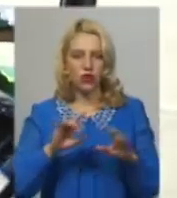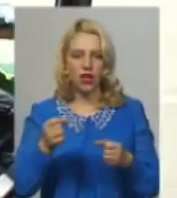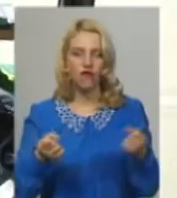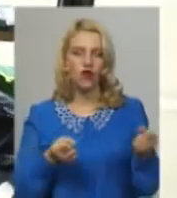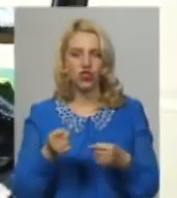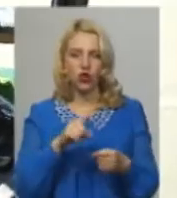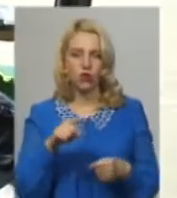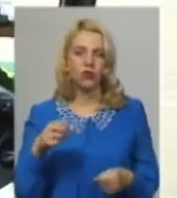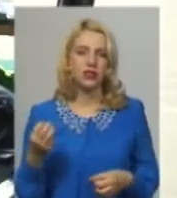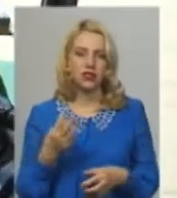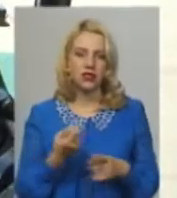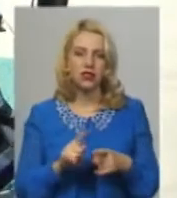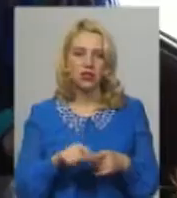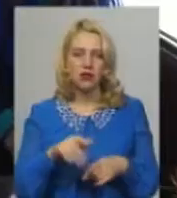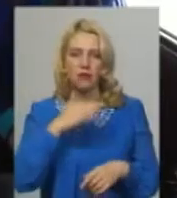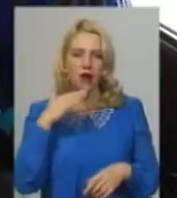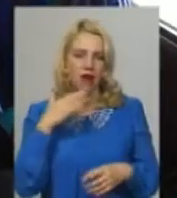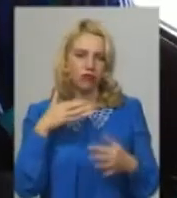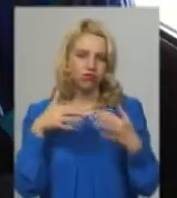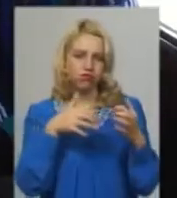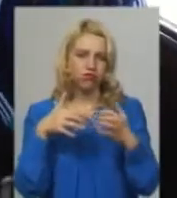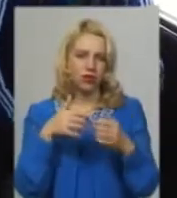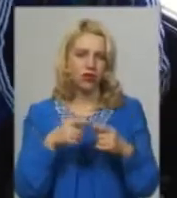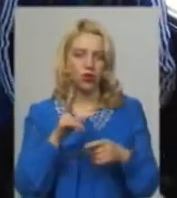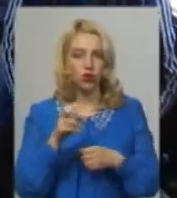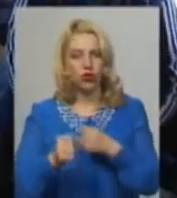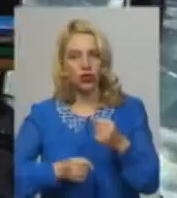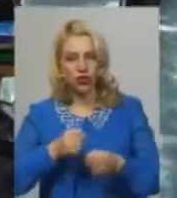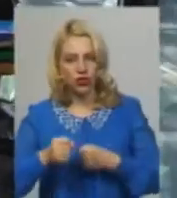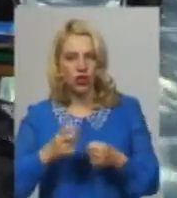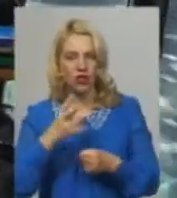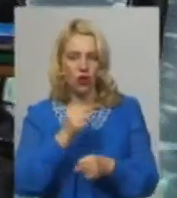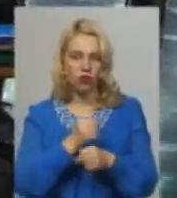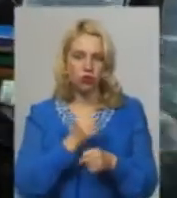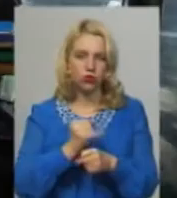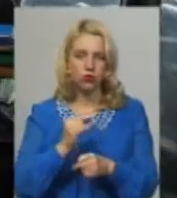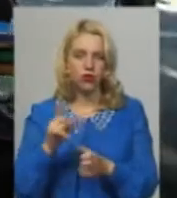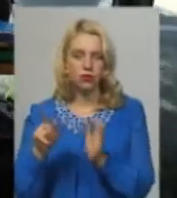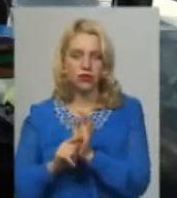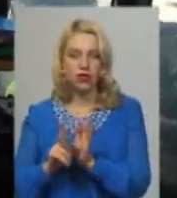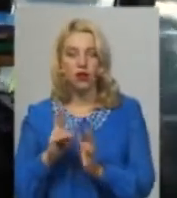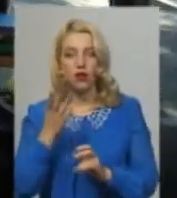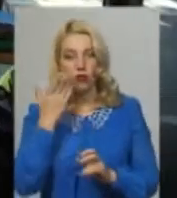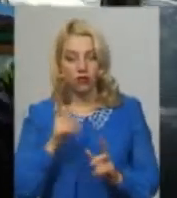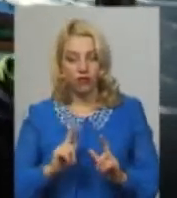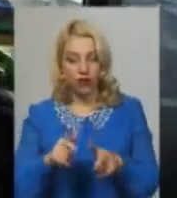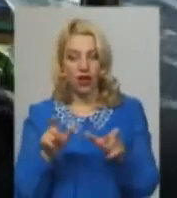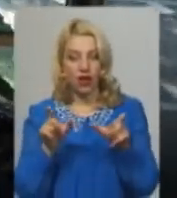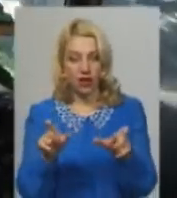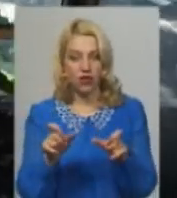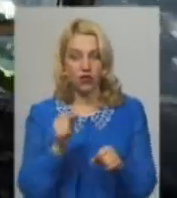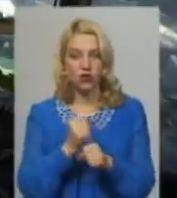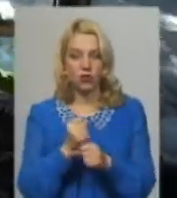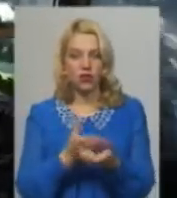Сергій Камінський, у цю годину зазвичай багато й тих, хто дістається роботи, і пенсіонерів. Як вели карантин і зробили